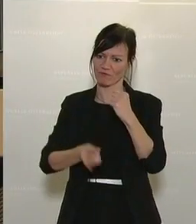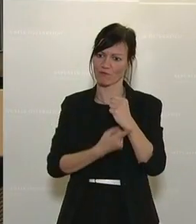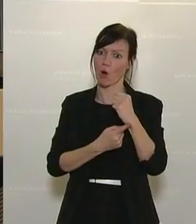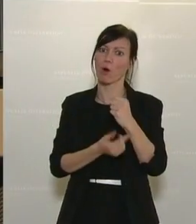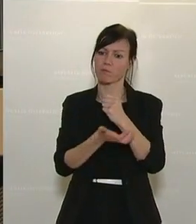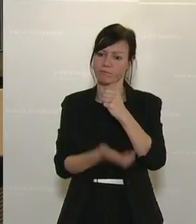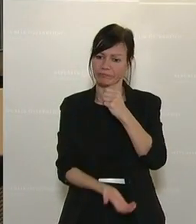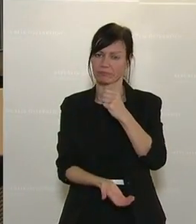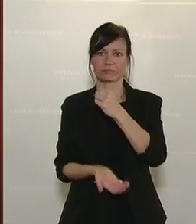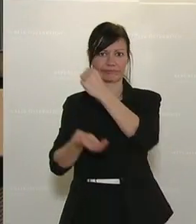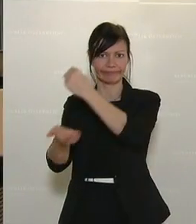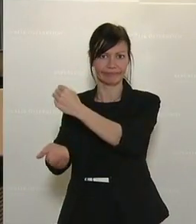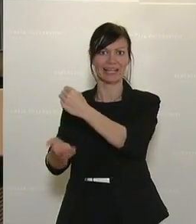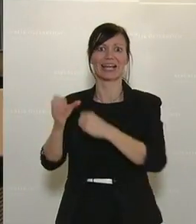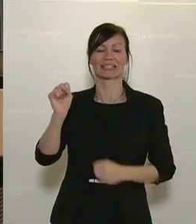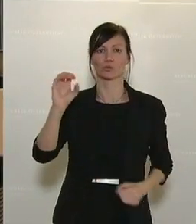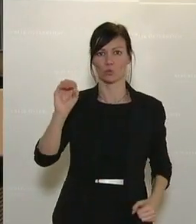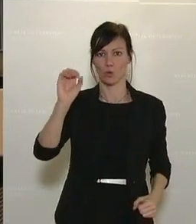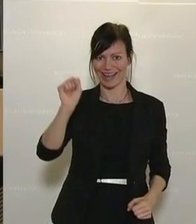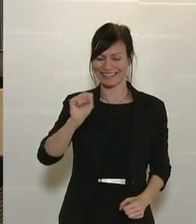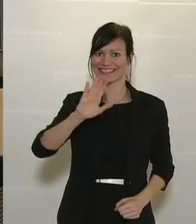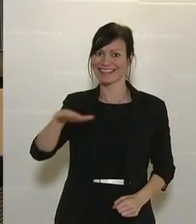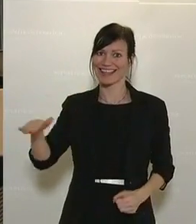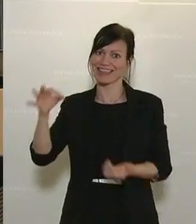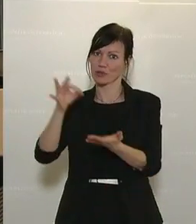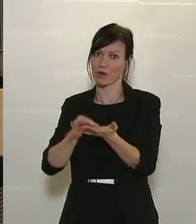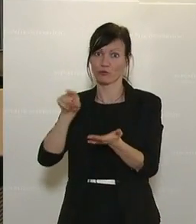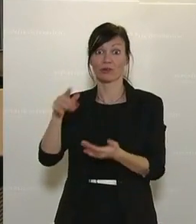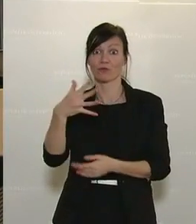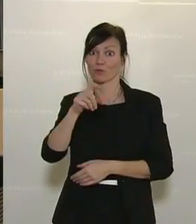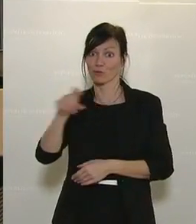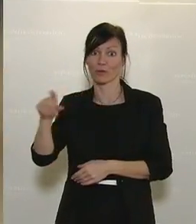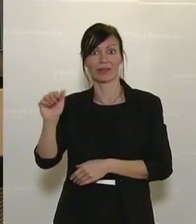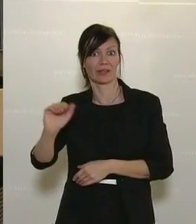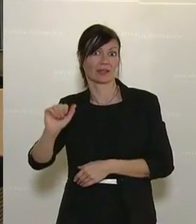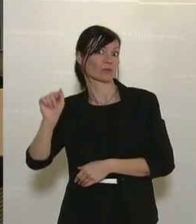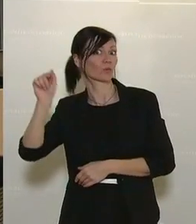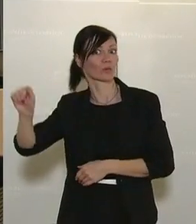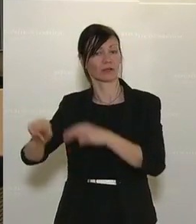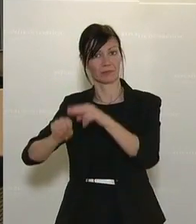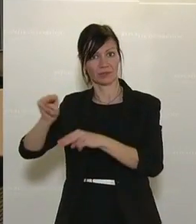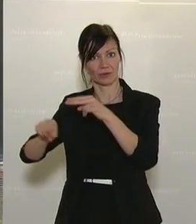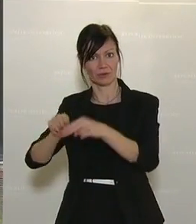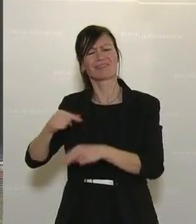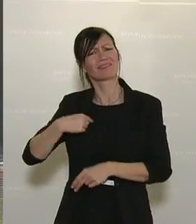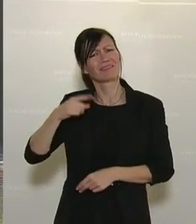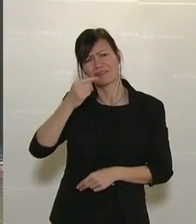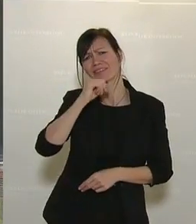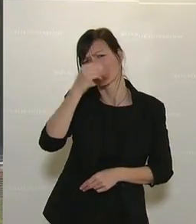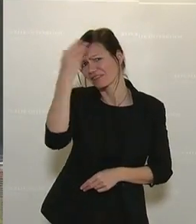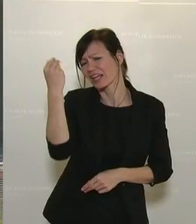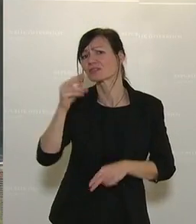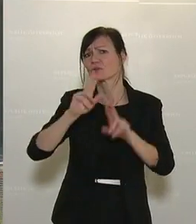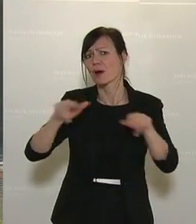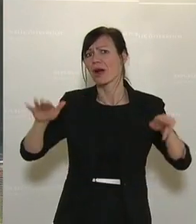mit SOS-Kinderdörfern, 500 Kinder vor Ort zu betreuen. Und vergessen Sie nicht, wir haben im Rahmen des normalen Asylverfahrens dieses